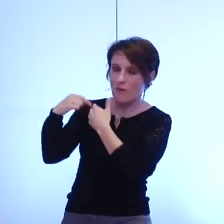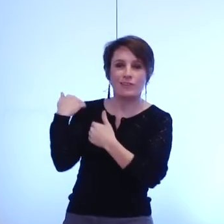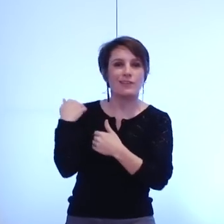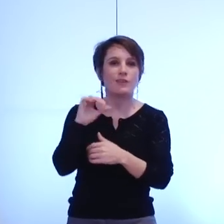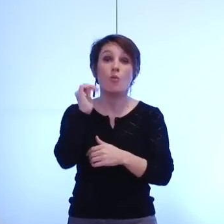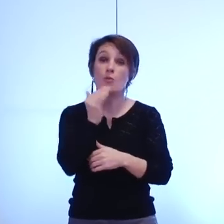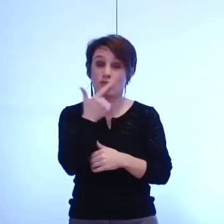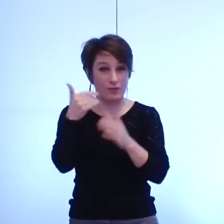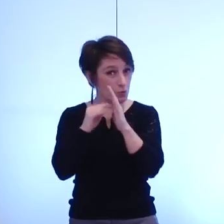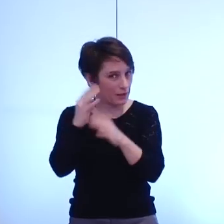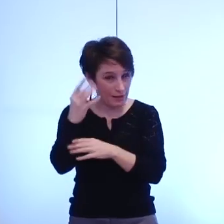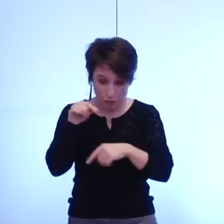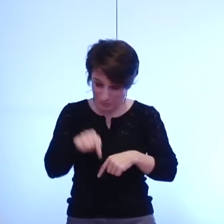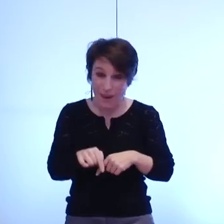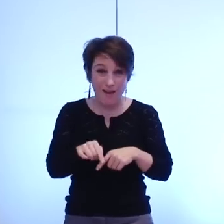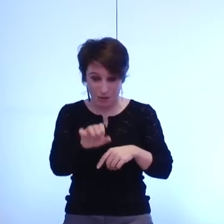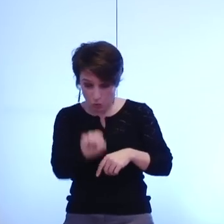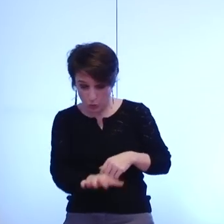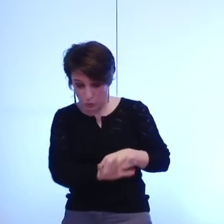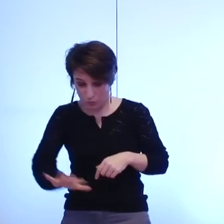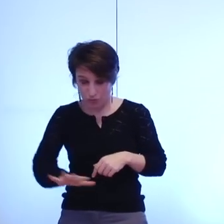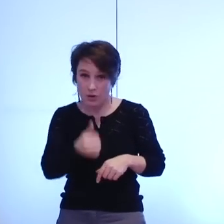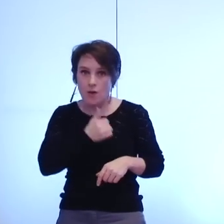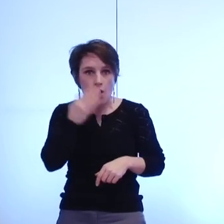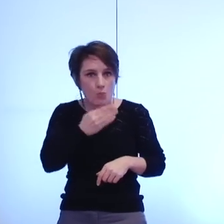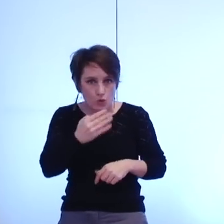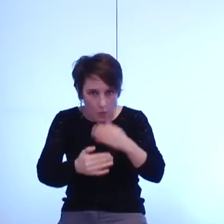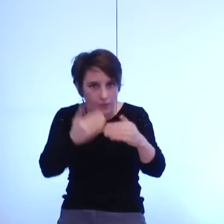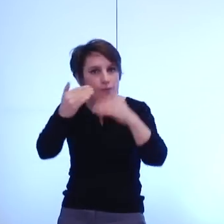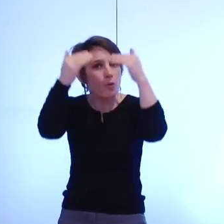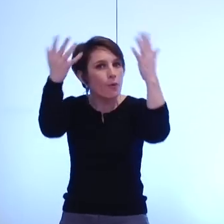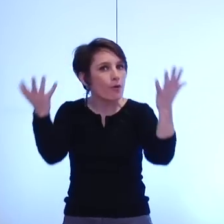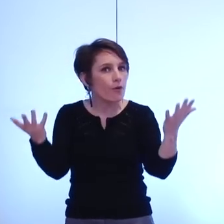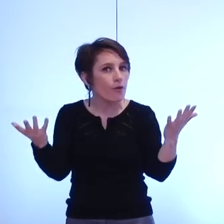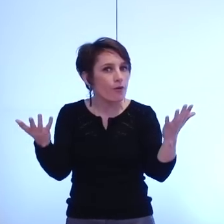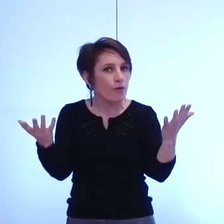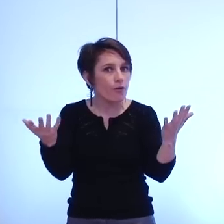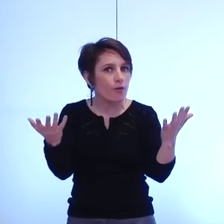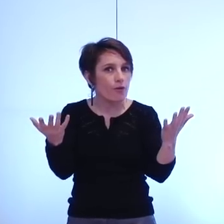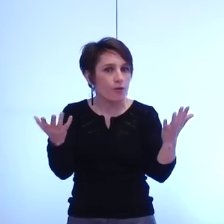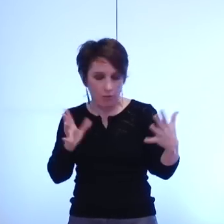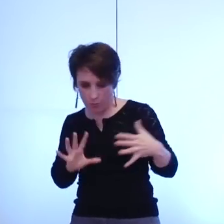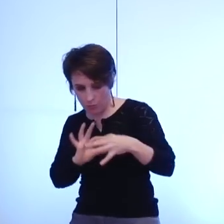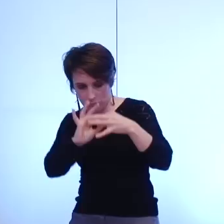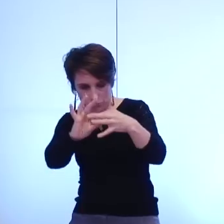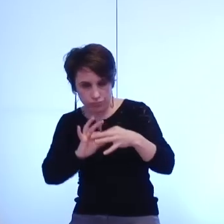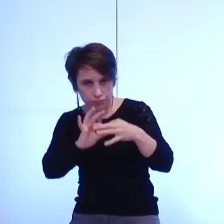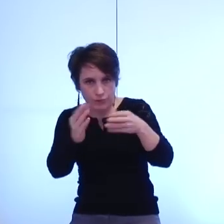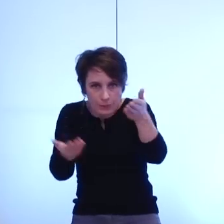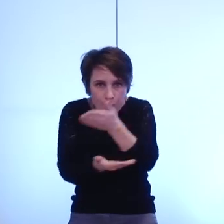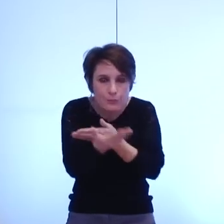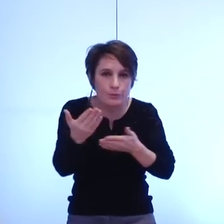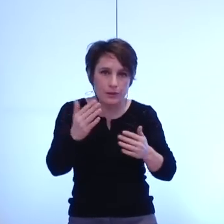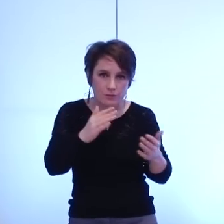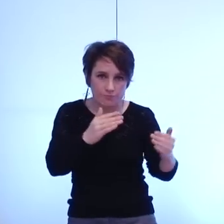qui devra là aussi permettre ce développement le mieux articulé possible mais encore une fois pour moi